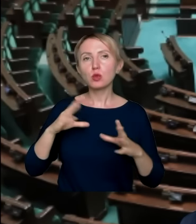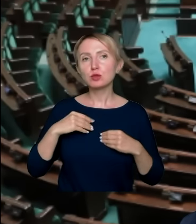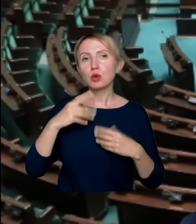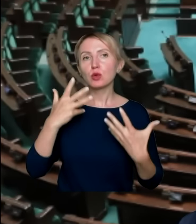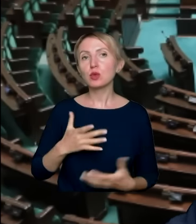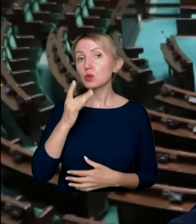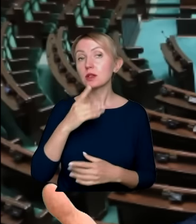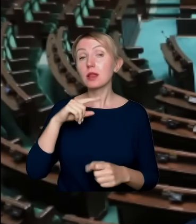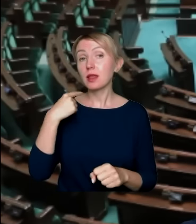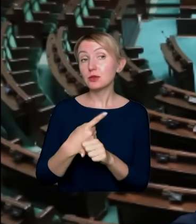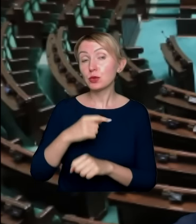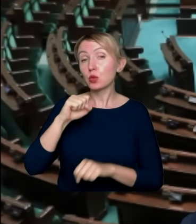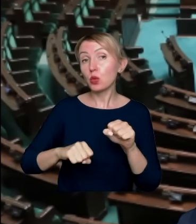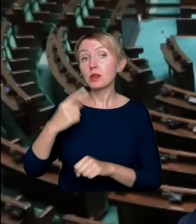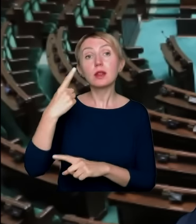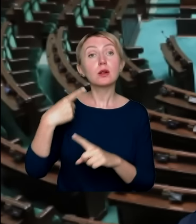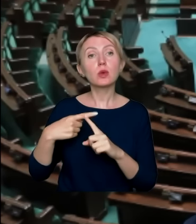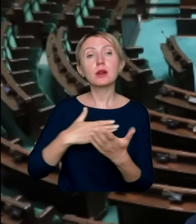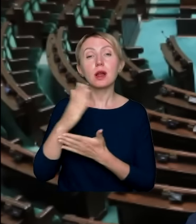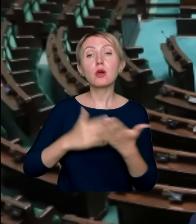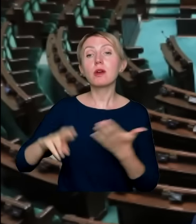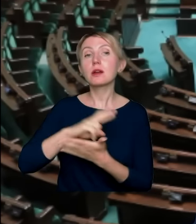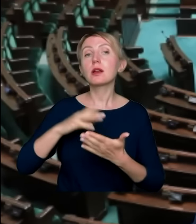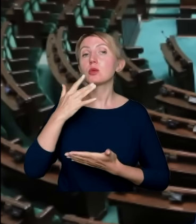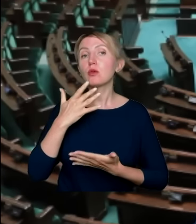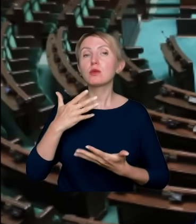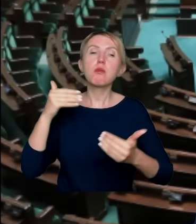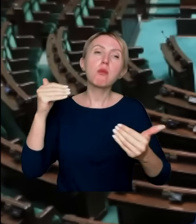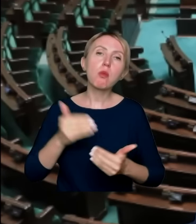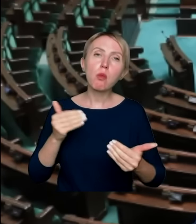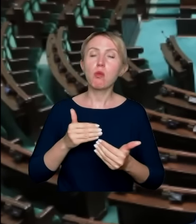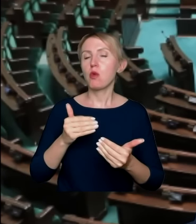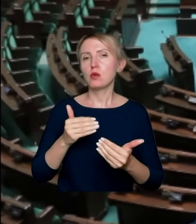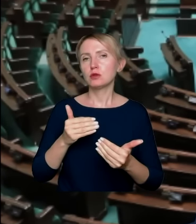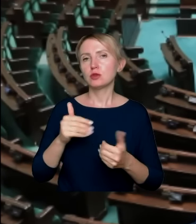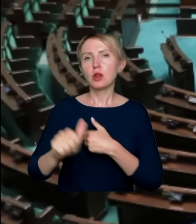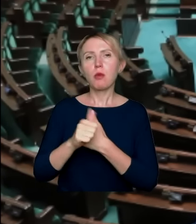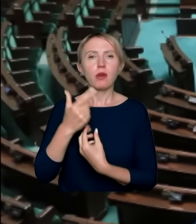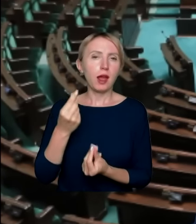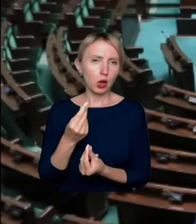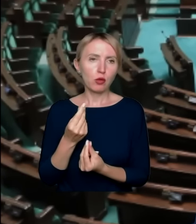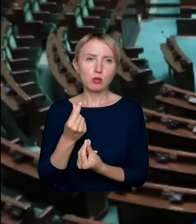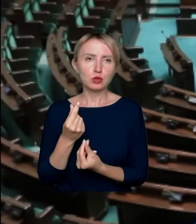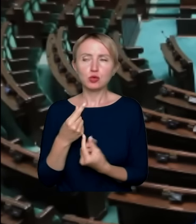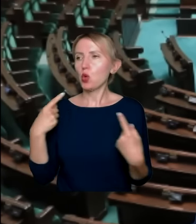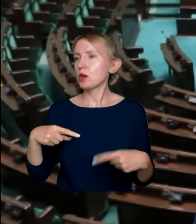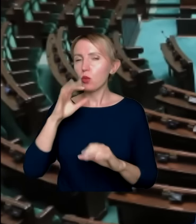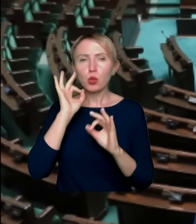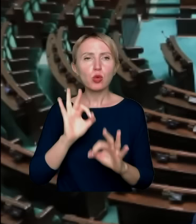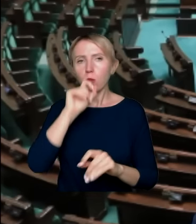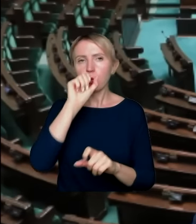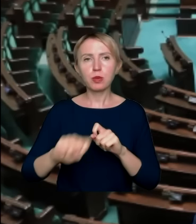decyzję do sądu. Jeden z członków Krajowej Rady mówi, że być może przesłanki te ekonomiczne, finansowe nie zostały prawidłowo